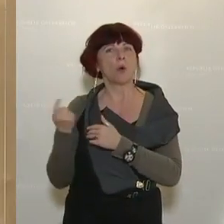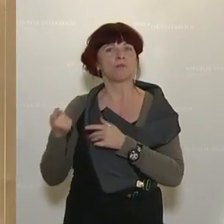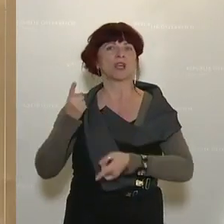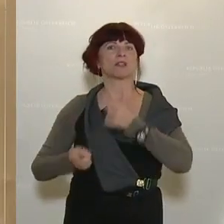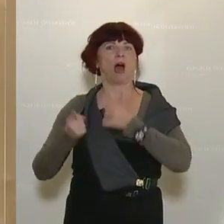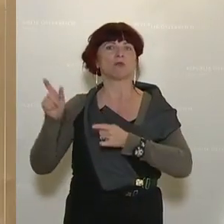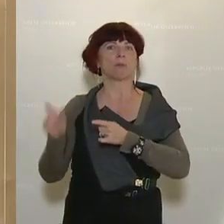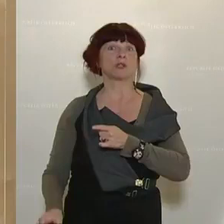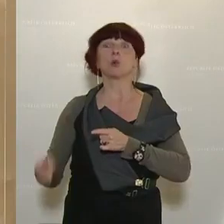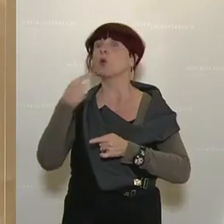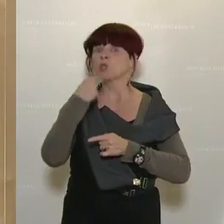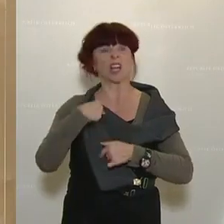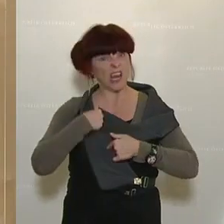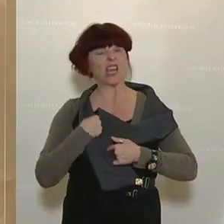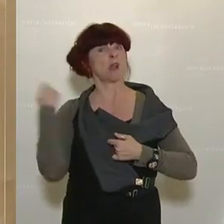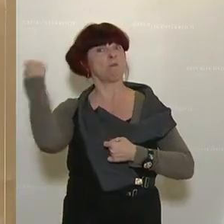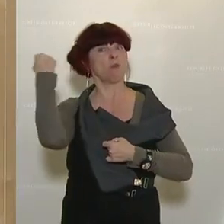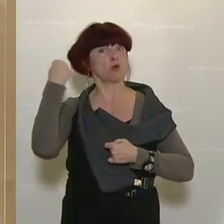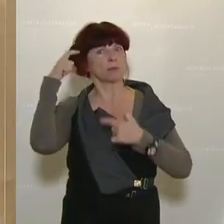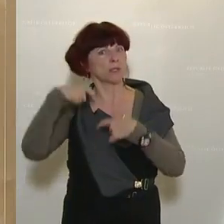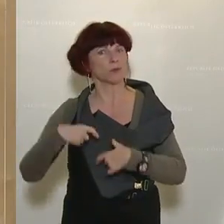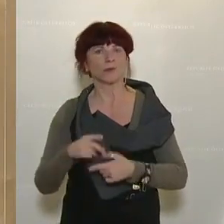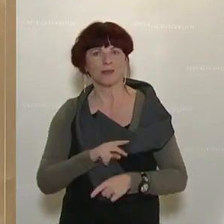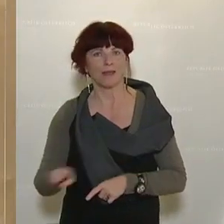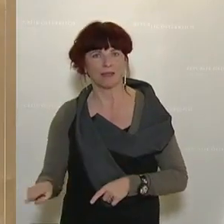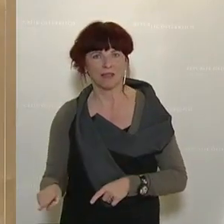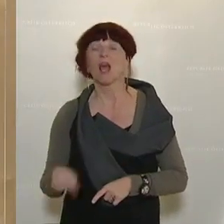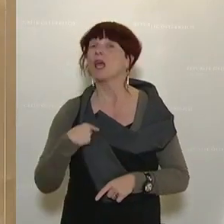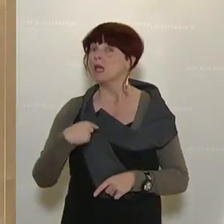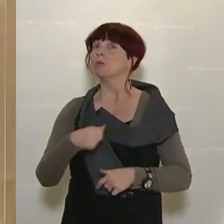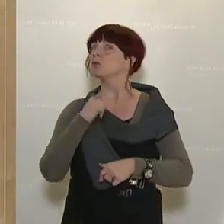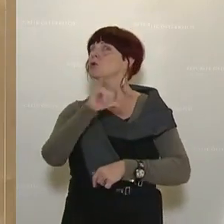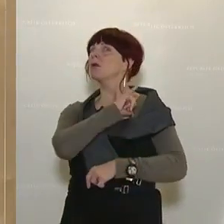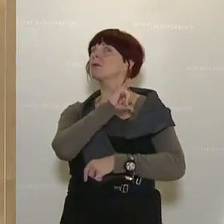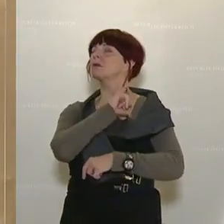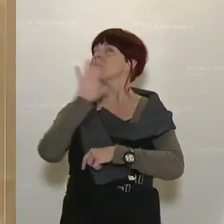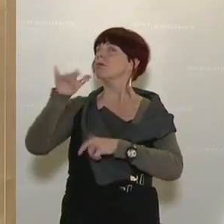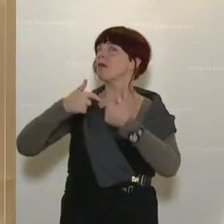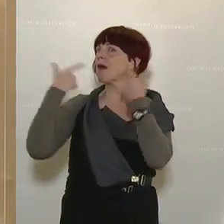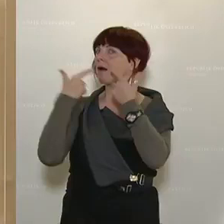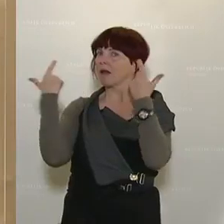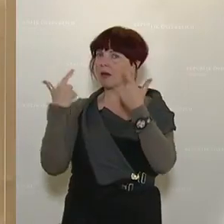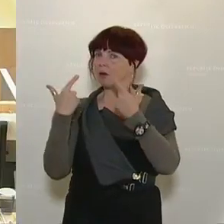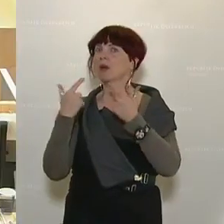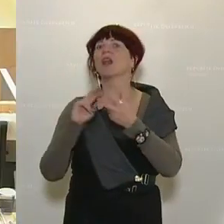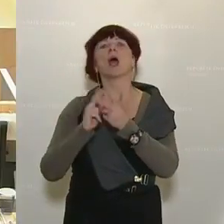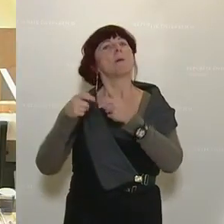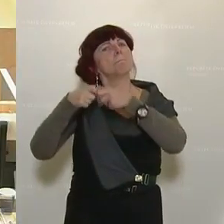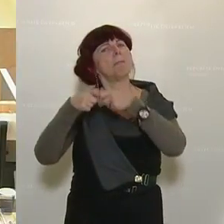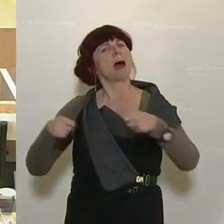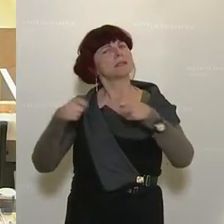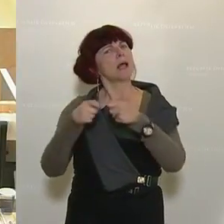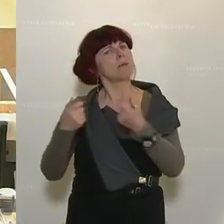vorsichtig, dass wir es nicht übersehen. Ich bin gespannt auf Ihre Erklärungen, Herr Bundeskanzler. Ich bin sehr gespannt, wie Sie Maßnahmen